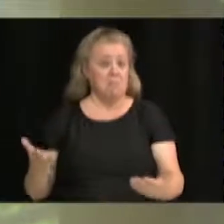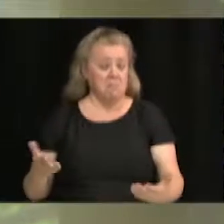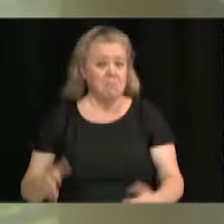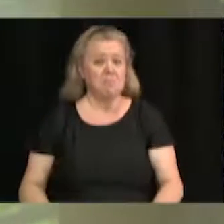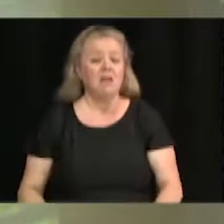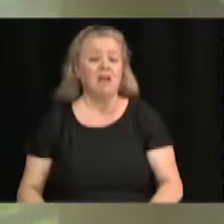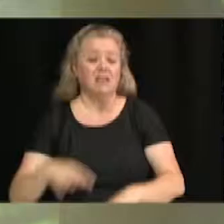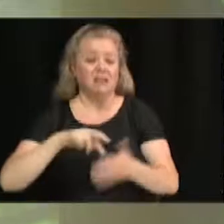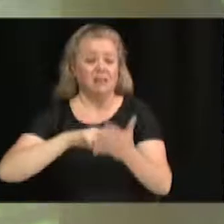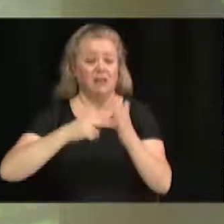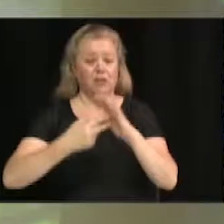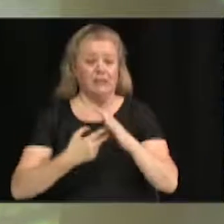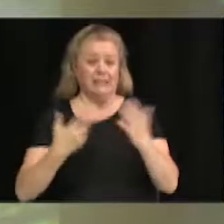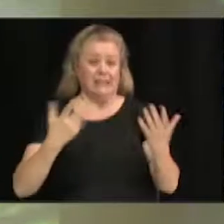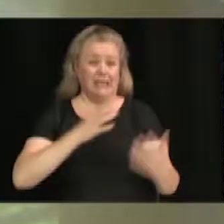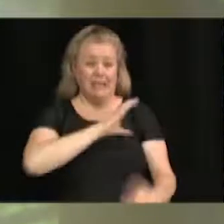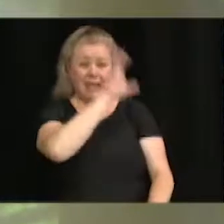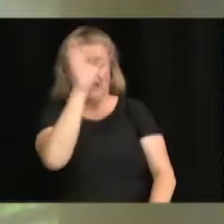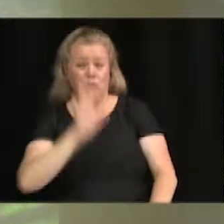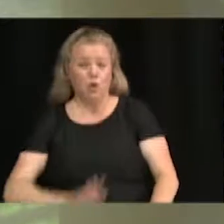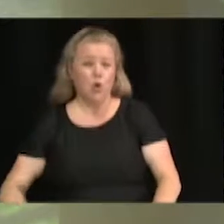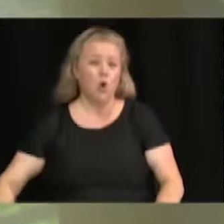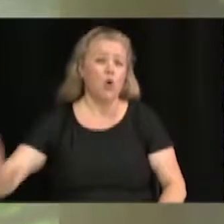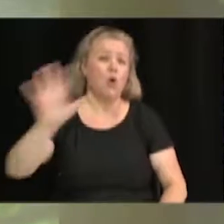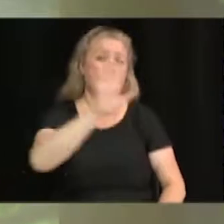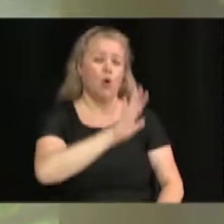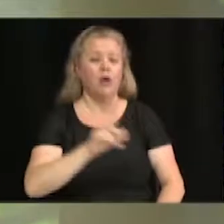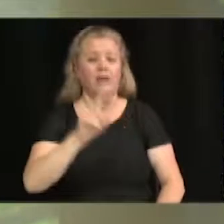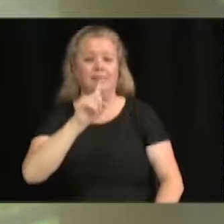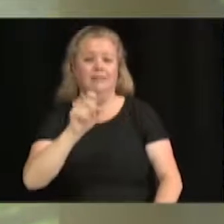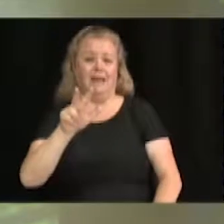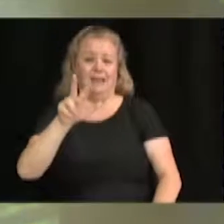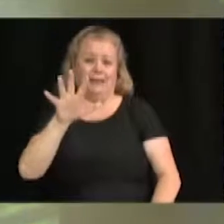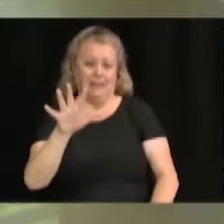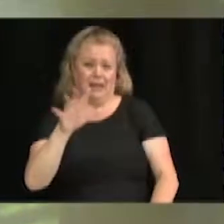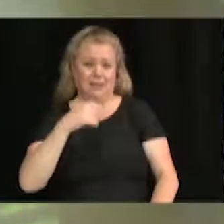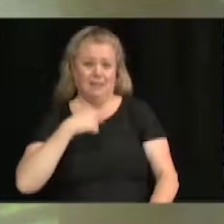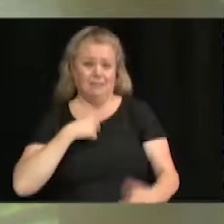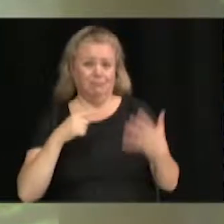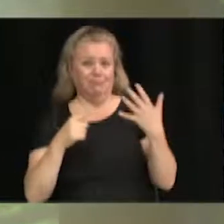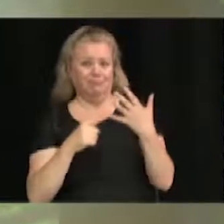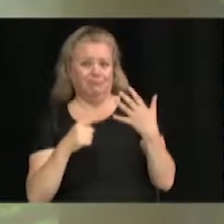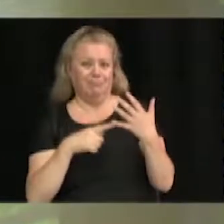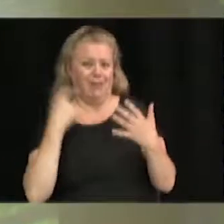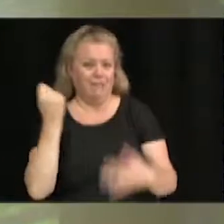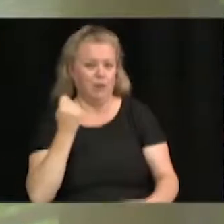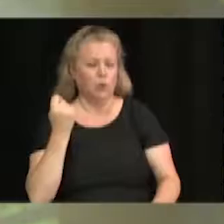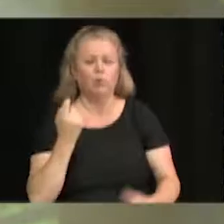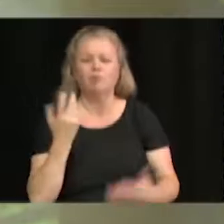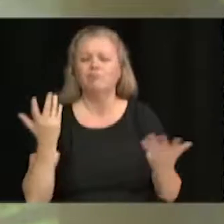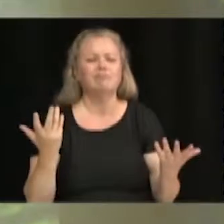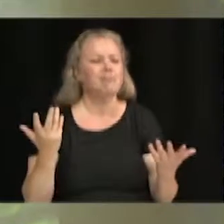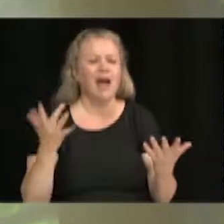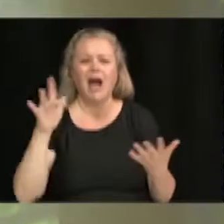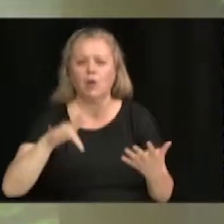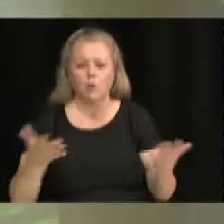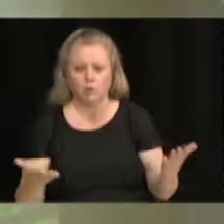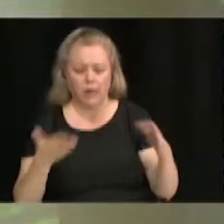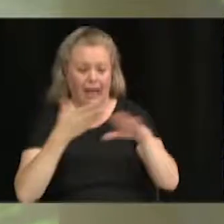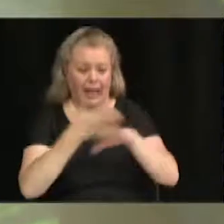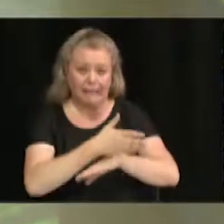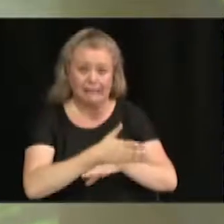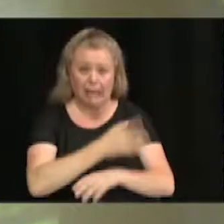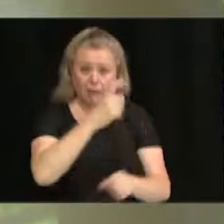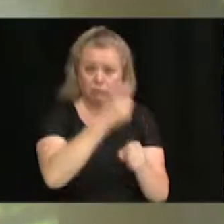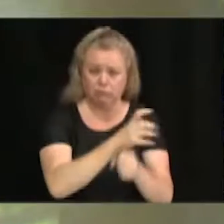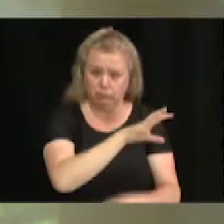135e rang au Canada. Alors, il y a toutes sortes de critères, l'accès à la propriété, l'accès aux soins de santé qui ont